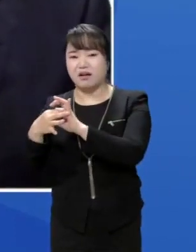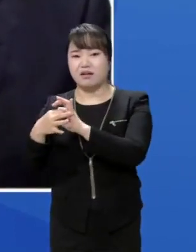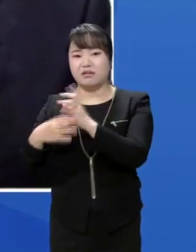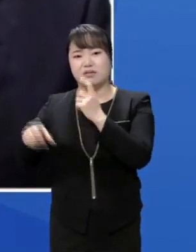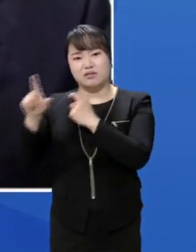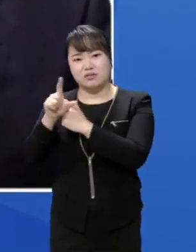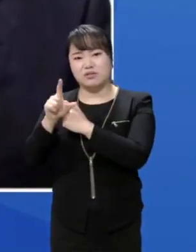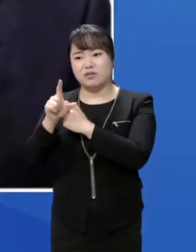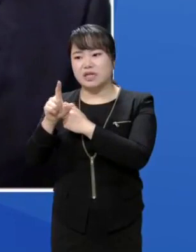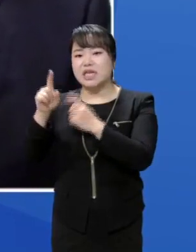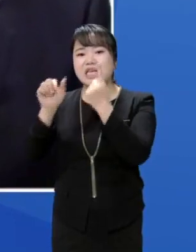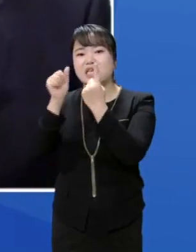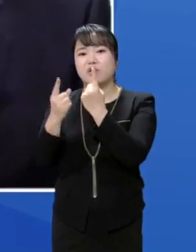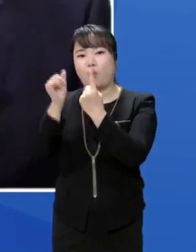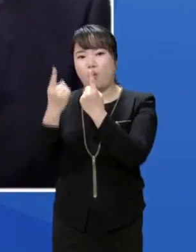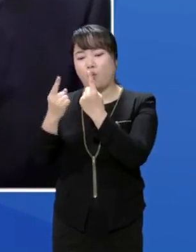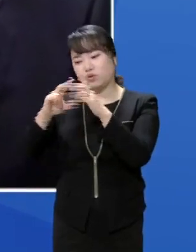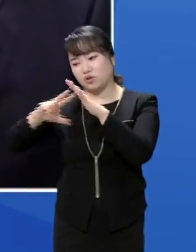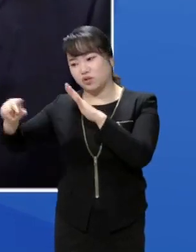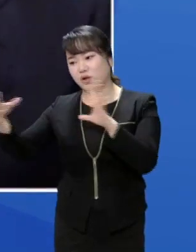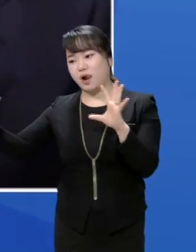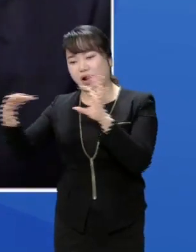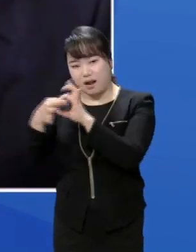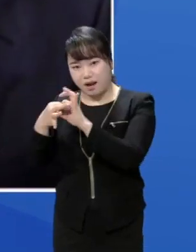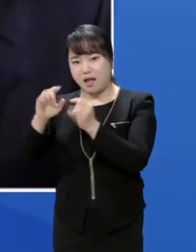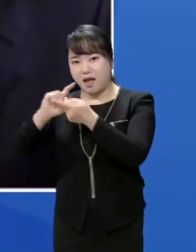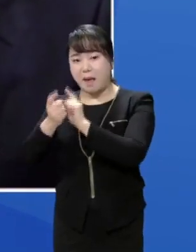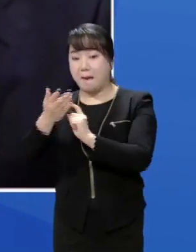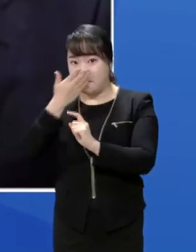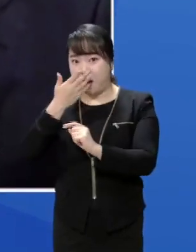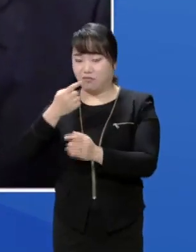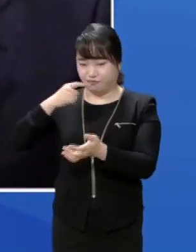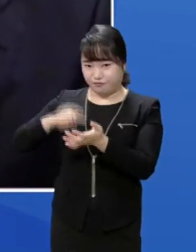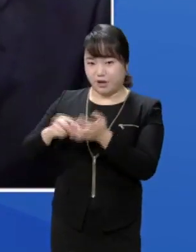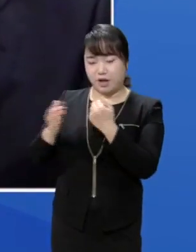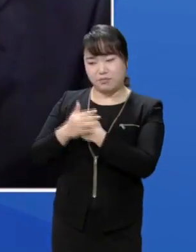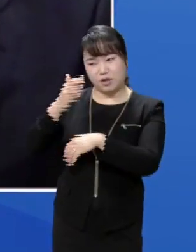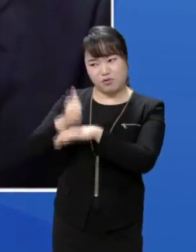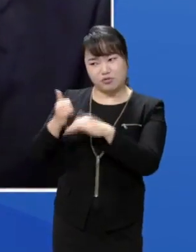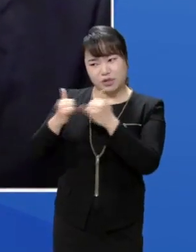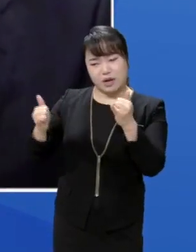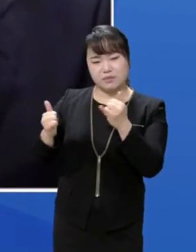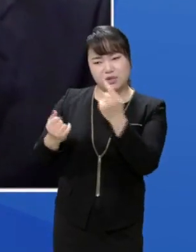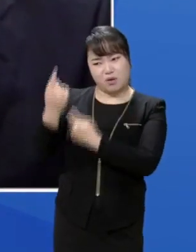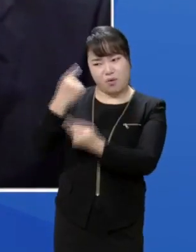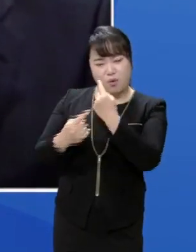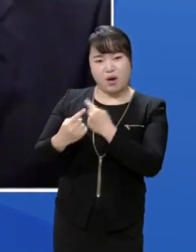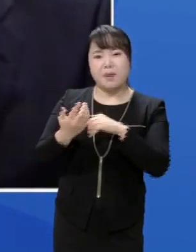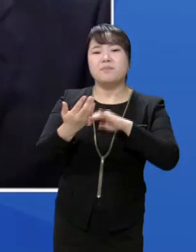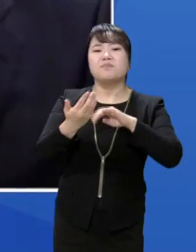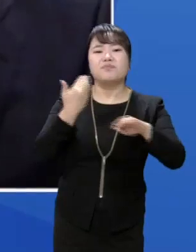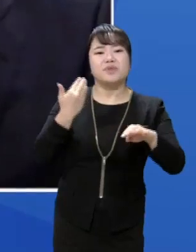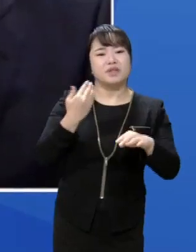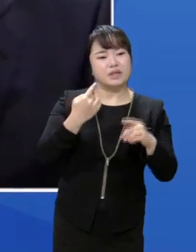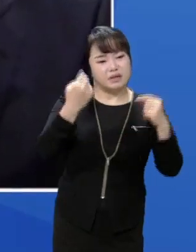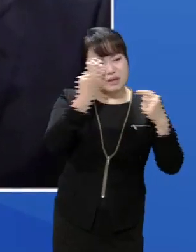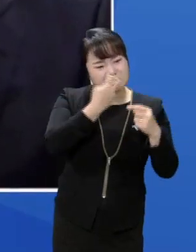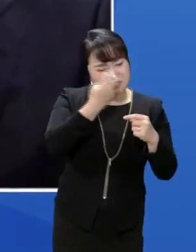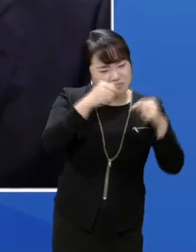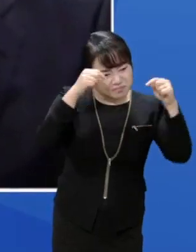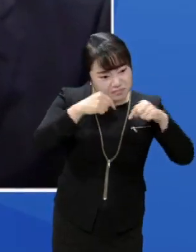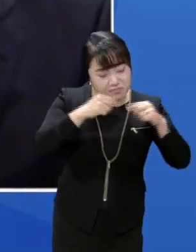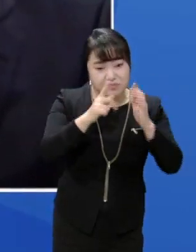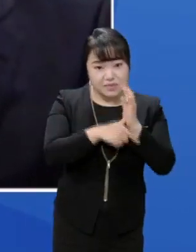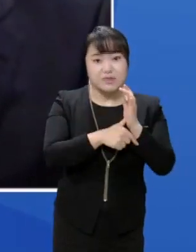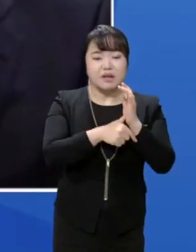있을 거라고 생각합니다. 그런 것까지 고려해서 2011년론과 기저우 예비타당 선거는 했었습니다. 그 당시에는 여타가